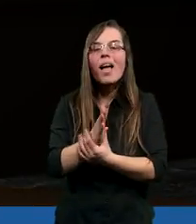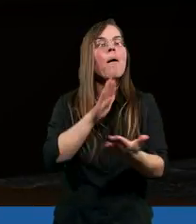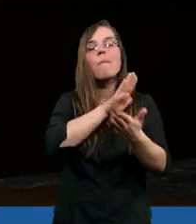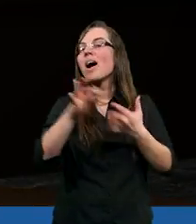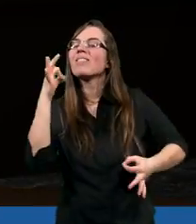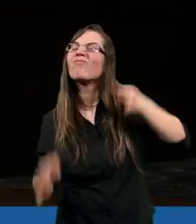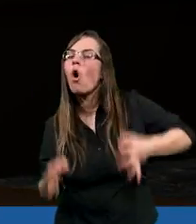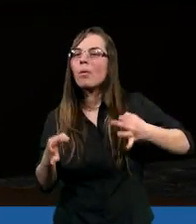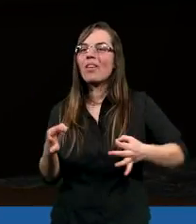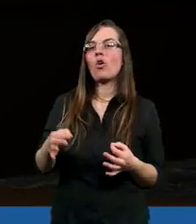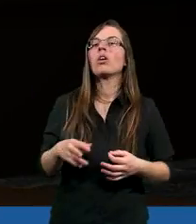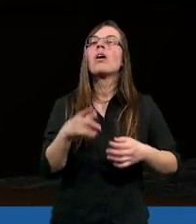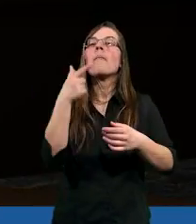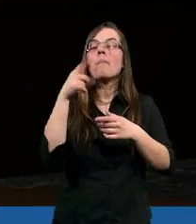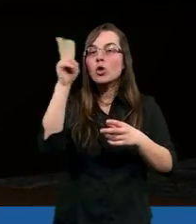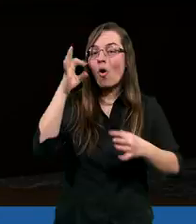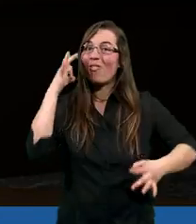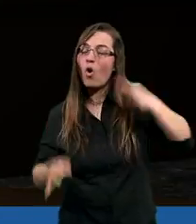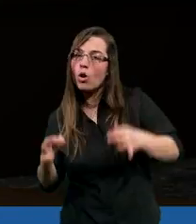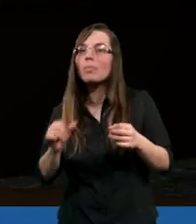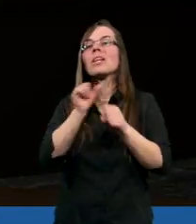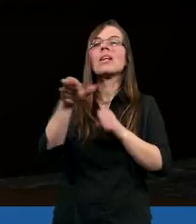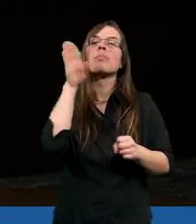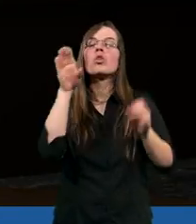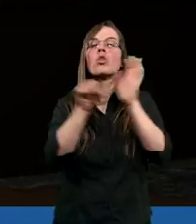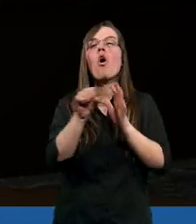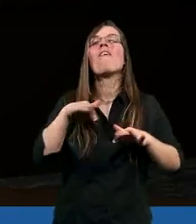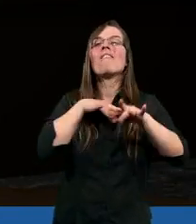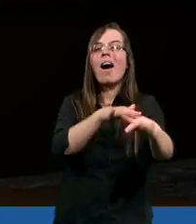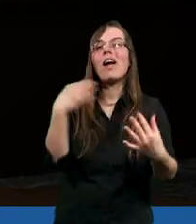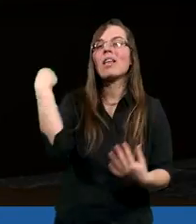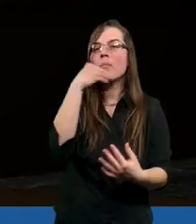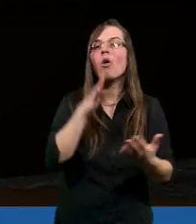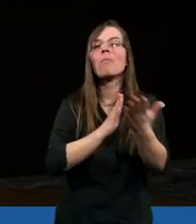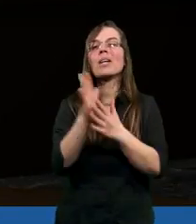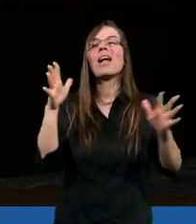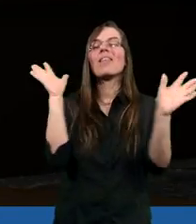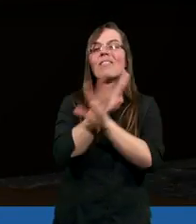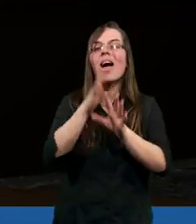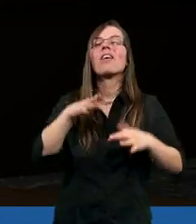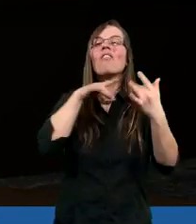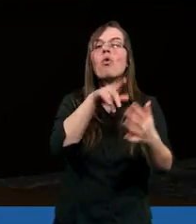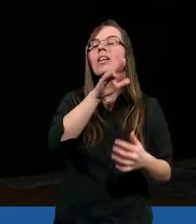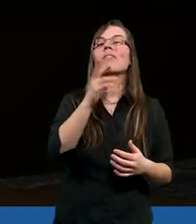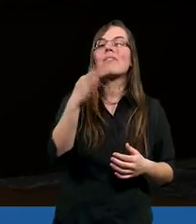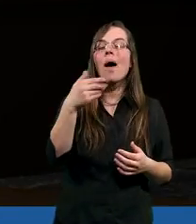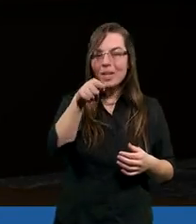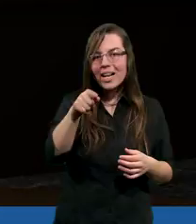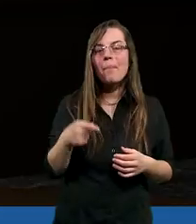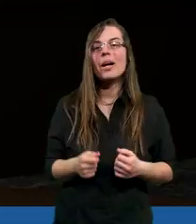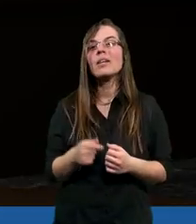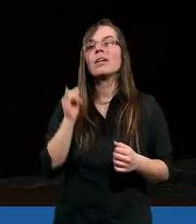bez powątpiewania. Kto bowiem wątpi, podobny jest do fali morskiej, przez wiatr tu i tam miotanej.